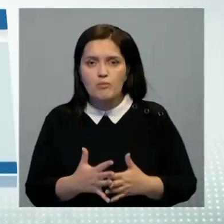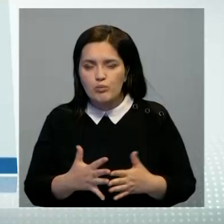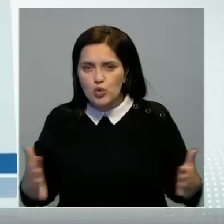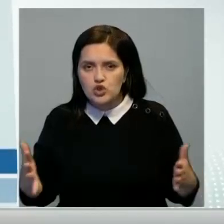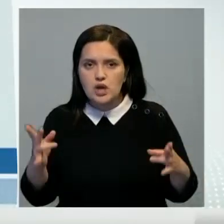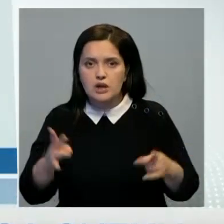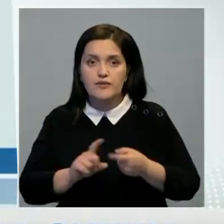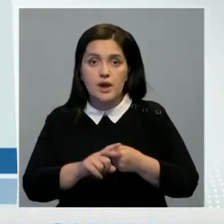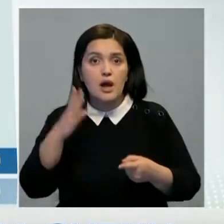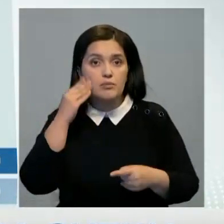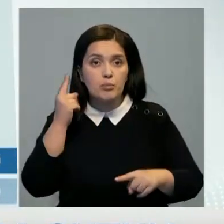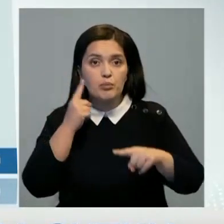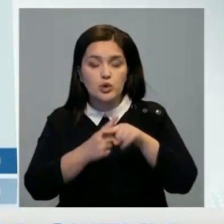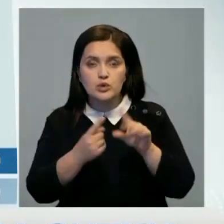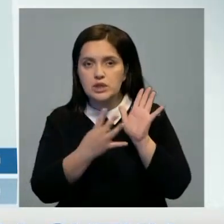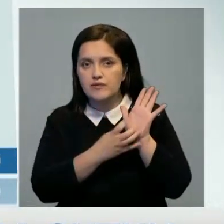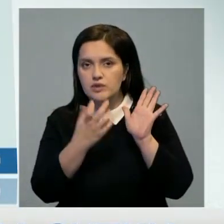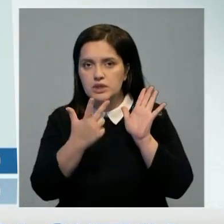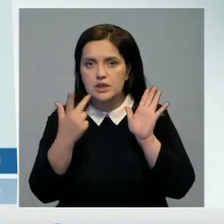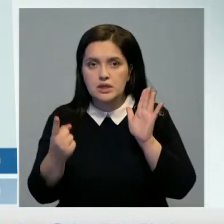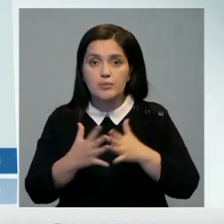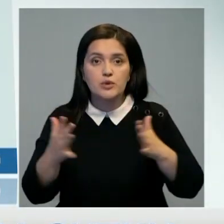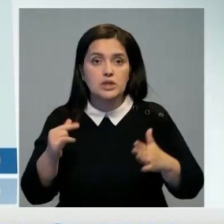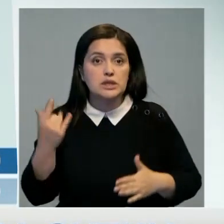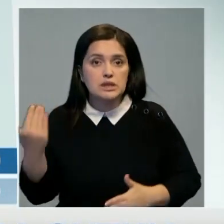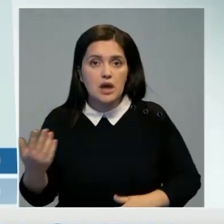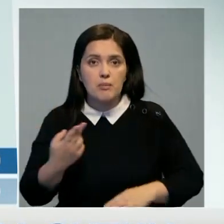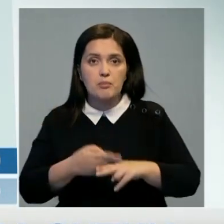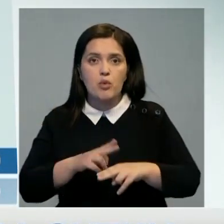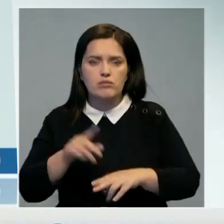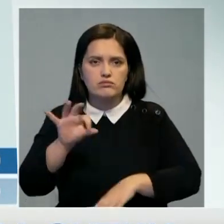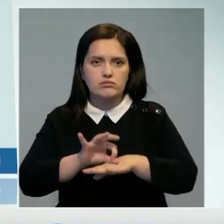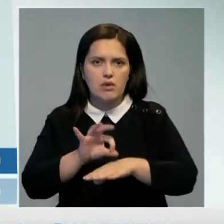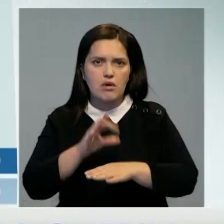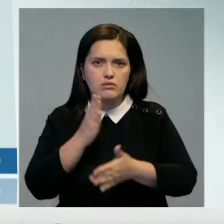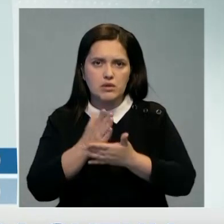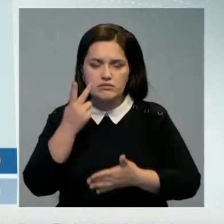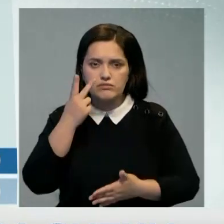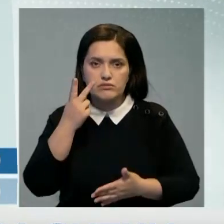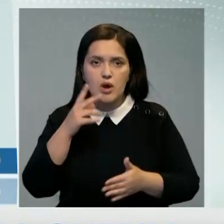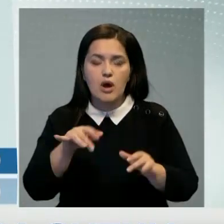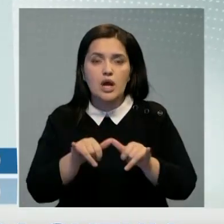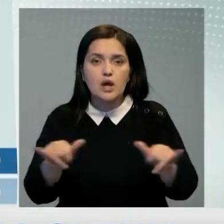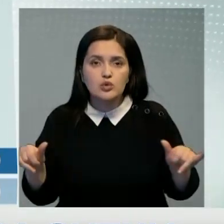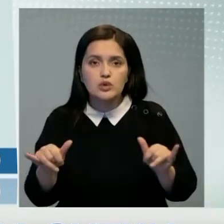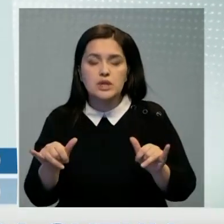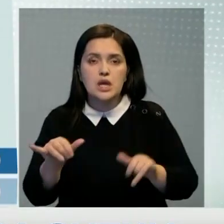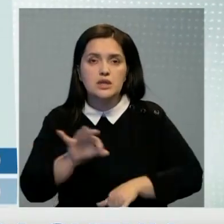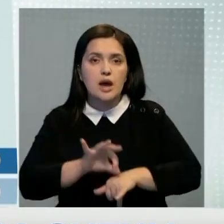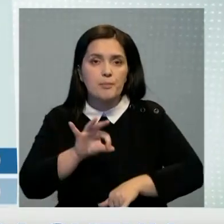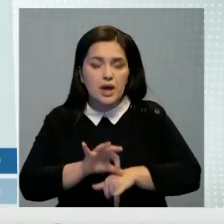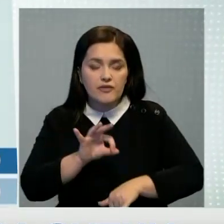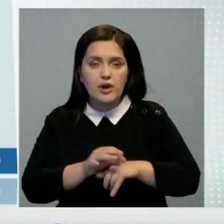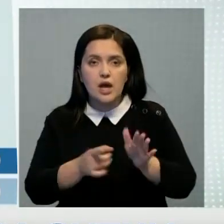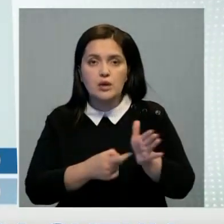инфицированных в Алматы плюс 931. Большинство из них симптомные больные. Растет заболеваемость и в Карагандинской